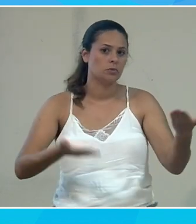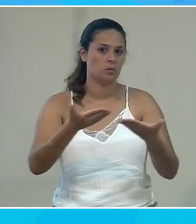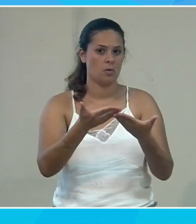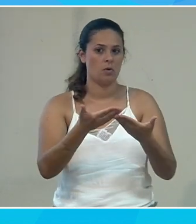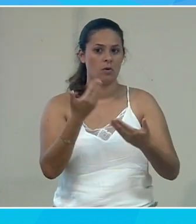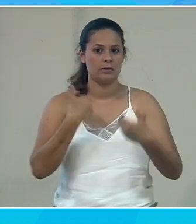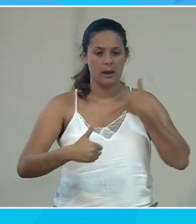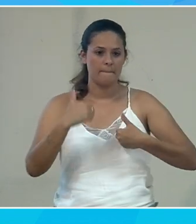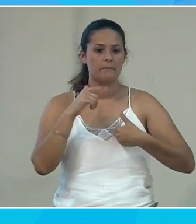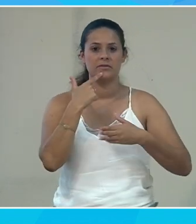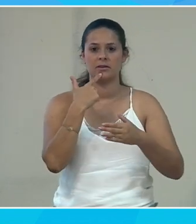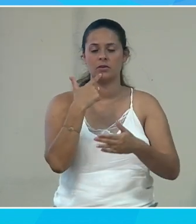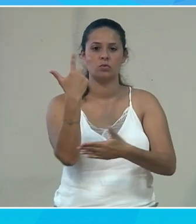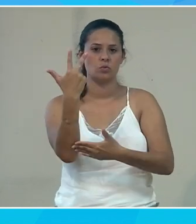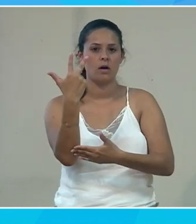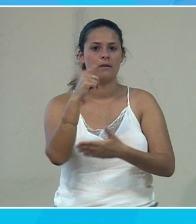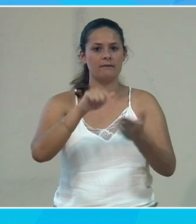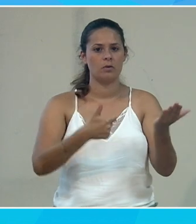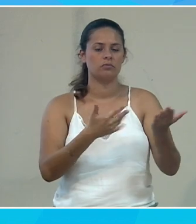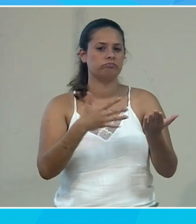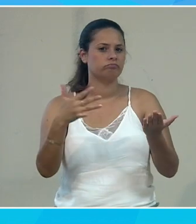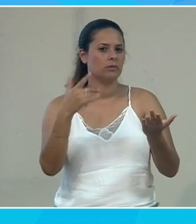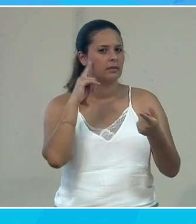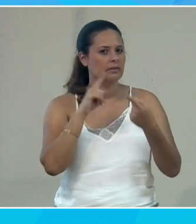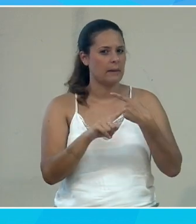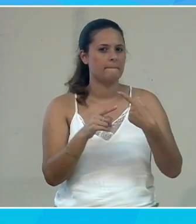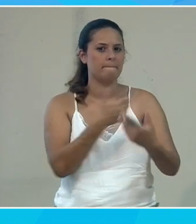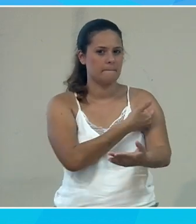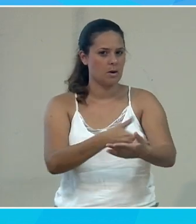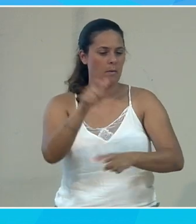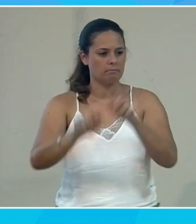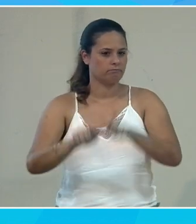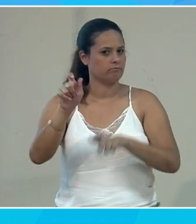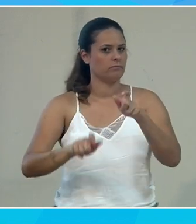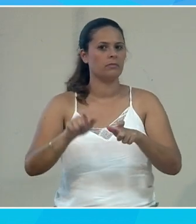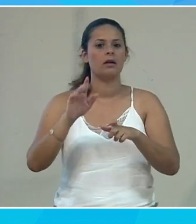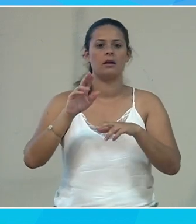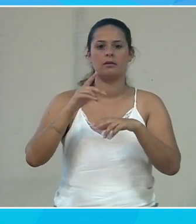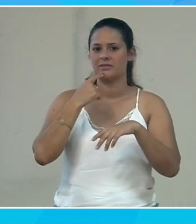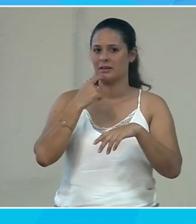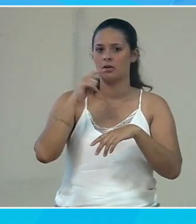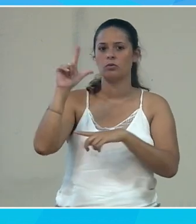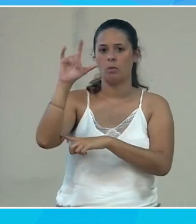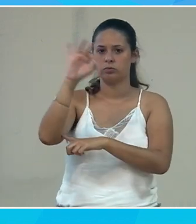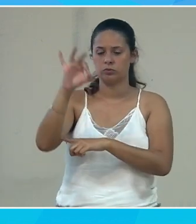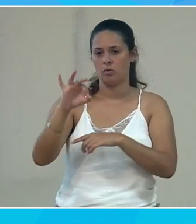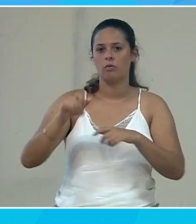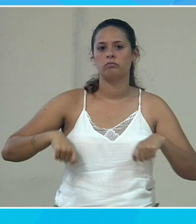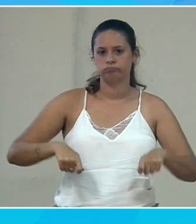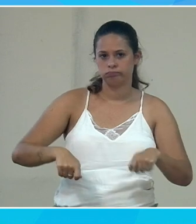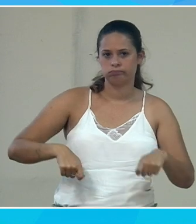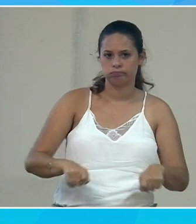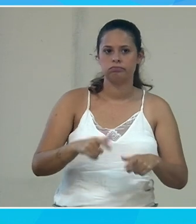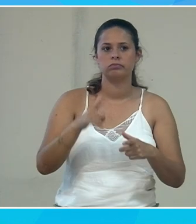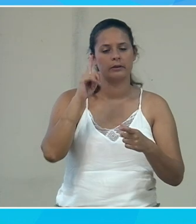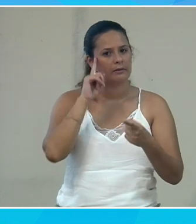3,5 millions de personnes à mobilité réduite, mais dont uniquement 650 000, donc 2% en fauteuil roulant. Donc, on a des gens qui peuvent avoir des